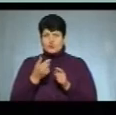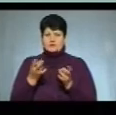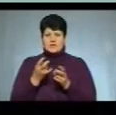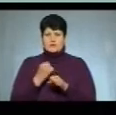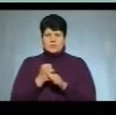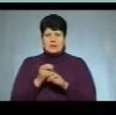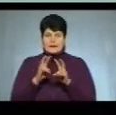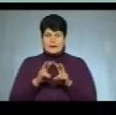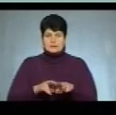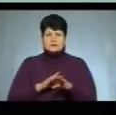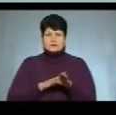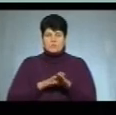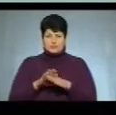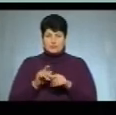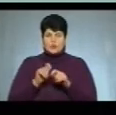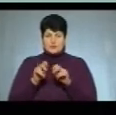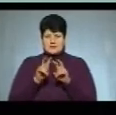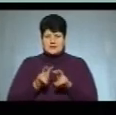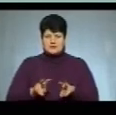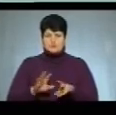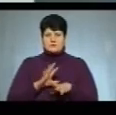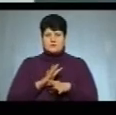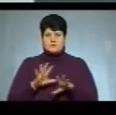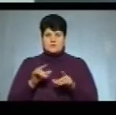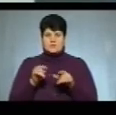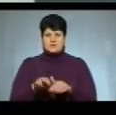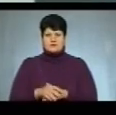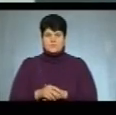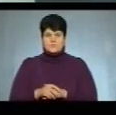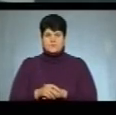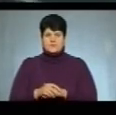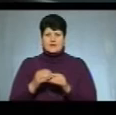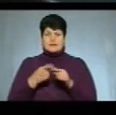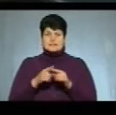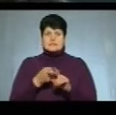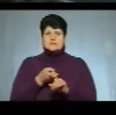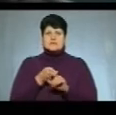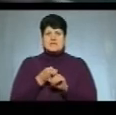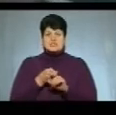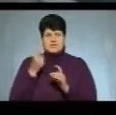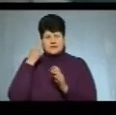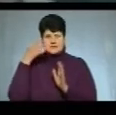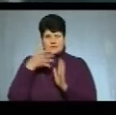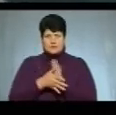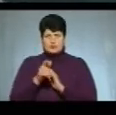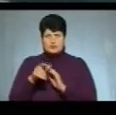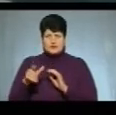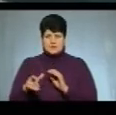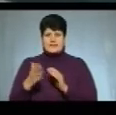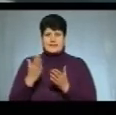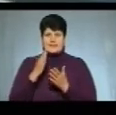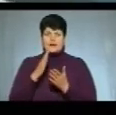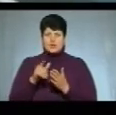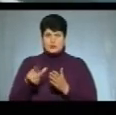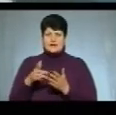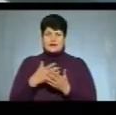повністю, обстежуватися, щоб запобігати таким речам. Це залежить від свідомості людини, в принципі. Є люди, які люблять